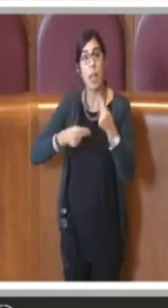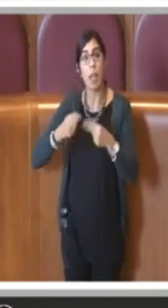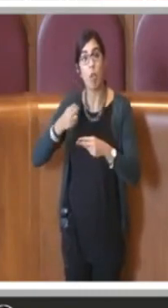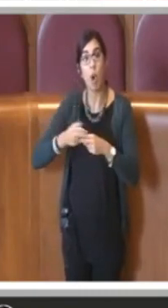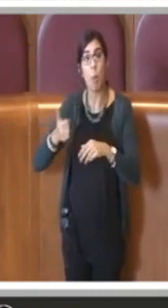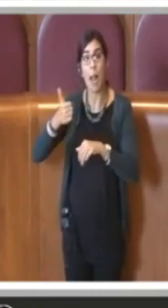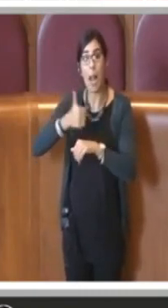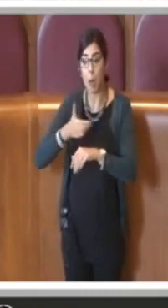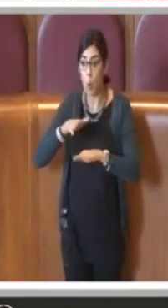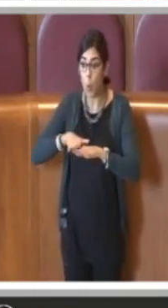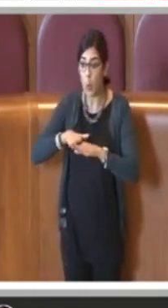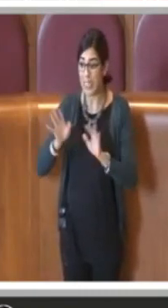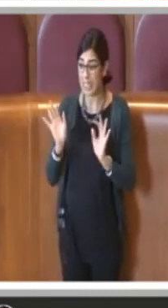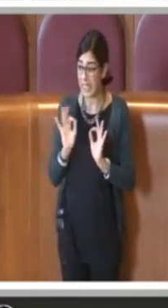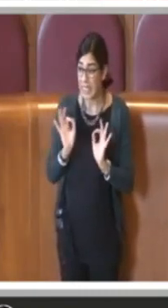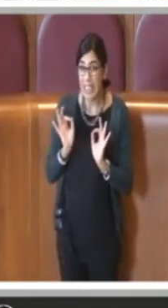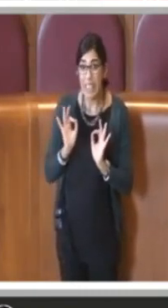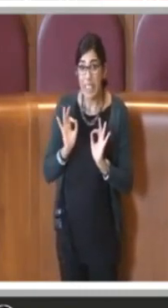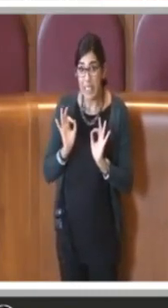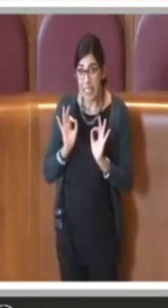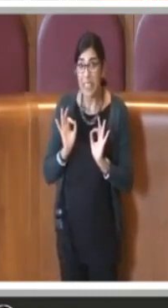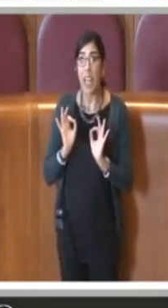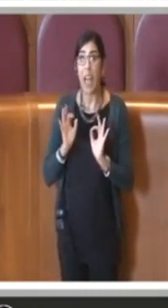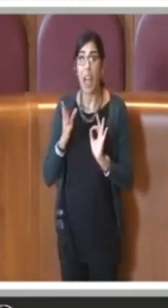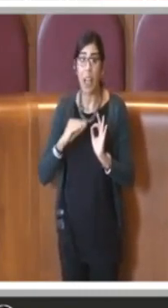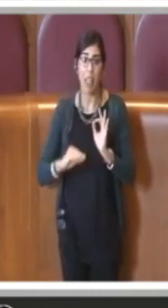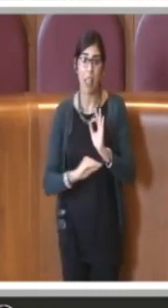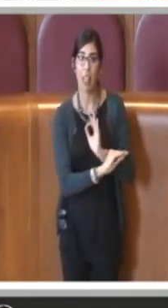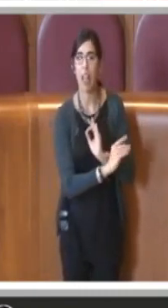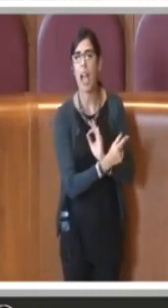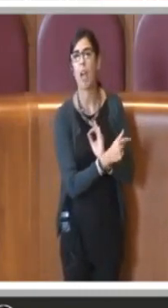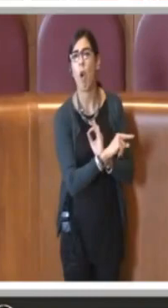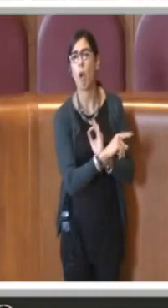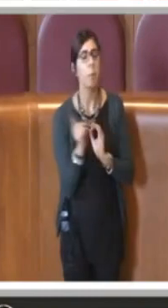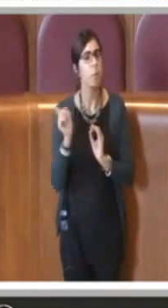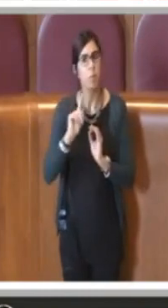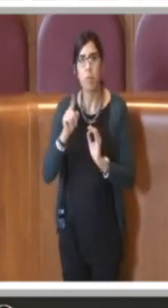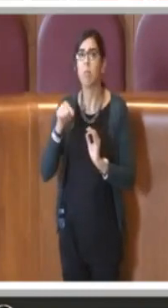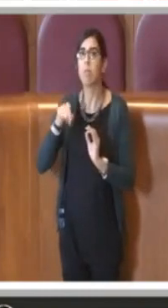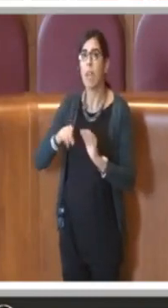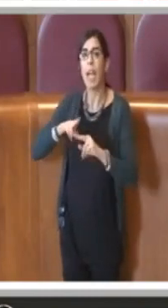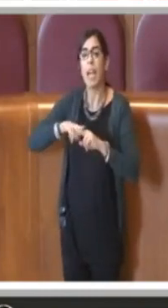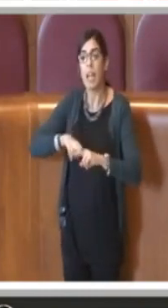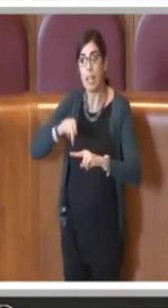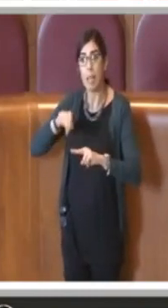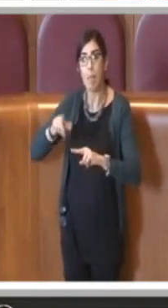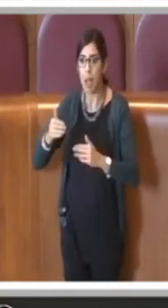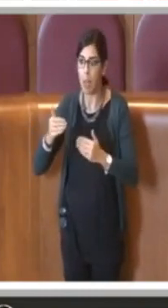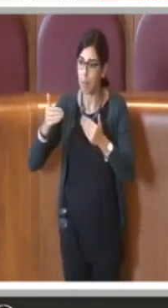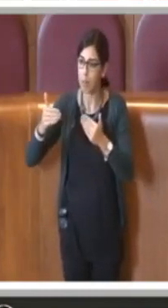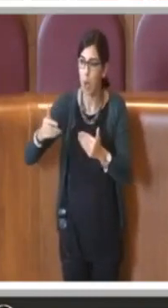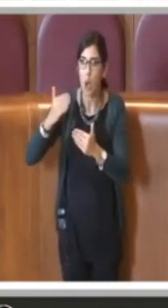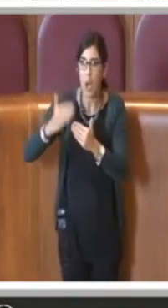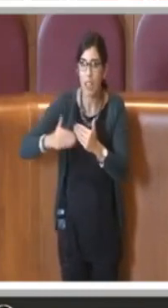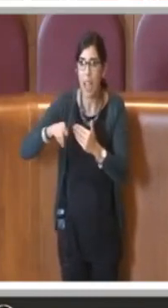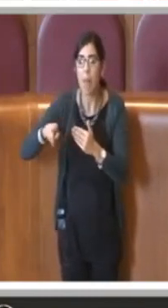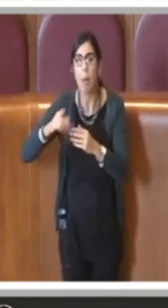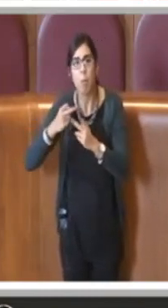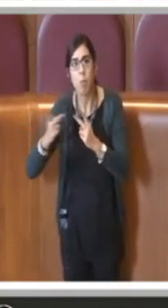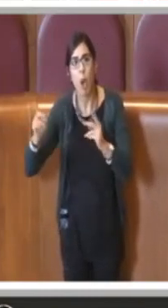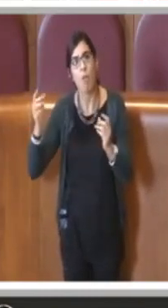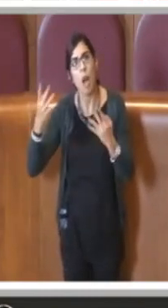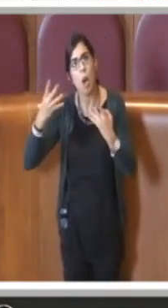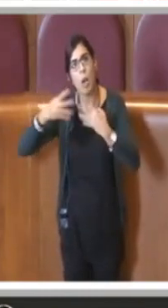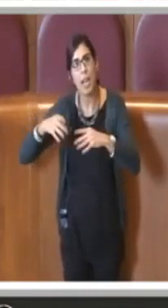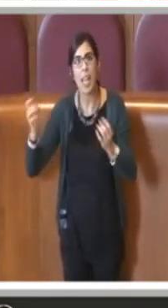lasciarli andare in economia e provare ad organizzare eventi sportivi anche